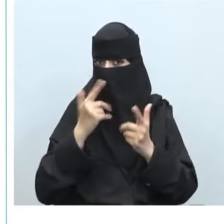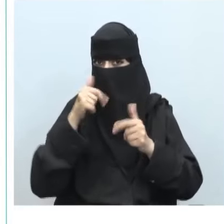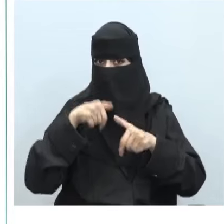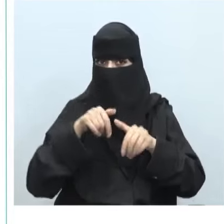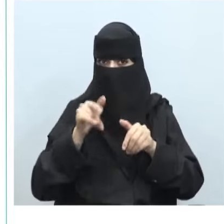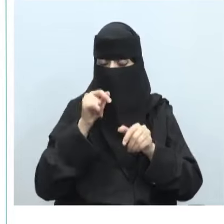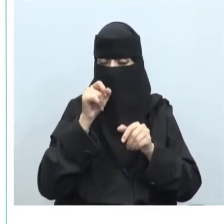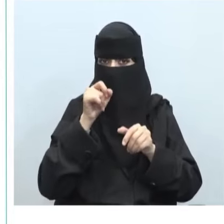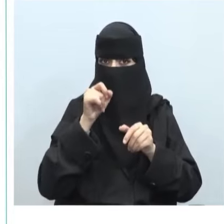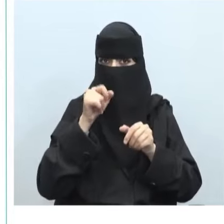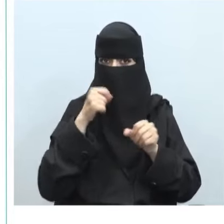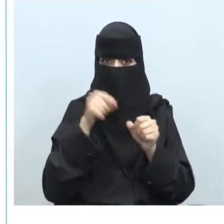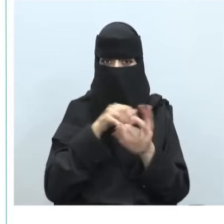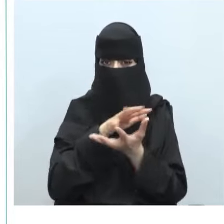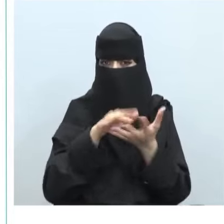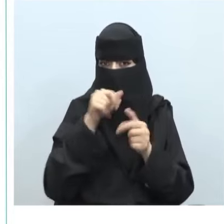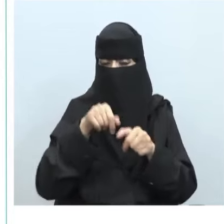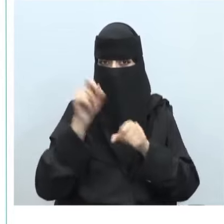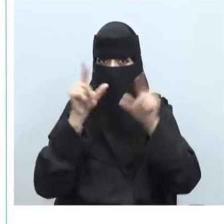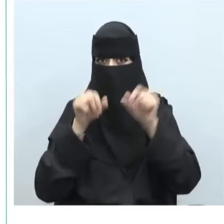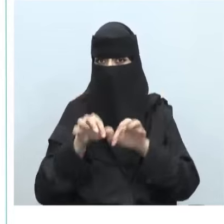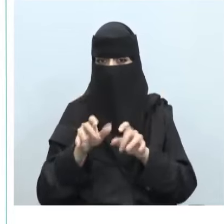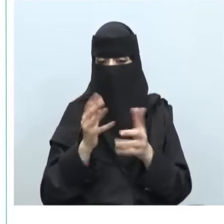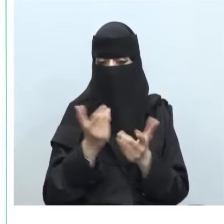الجريمة الإلكترونية